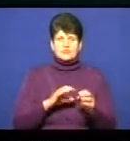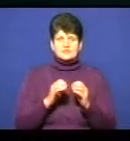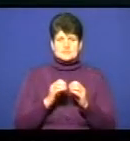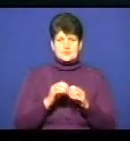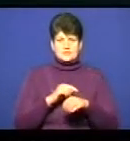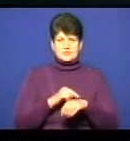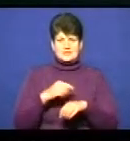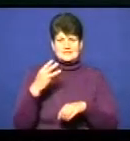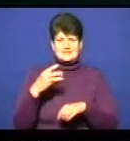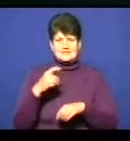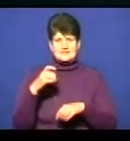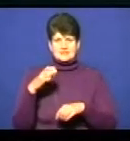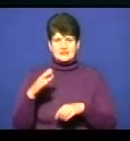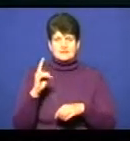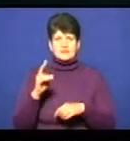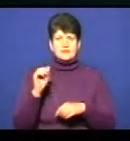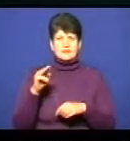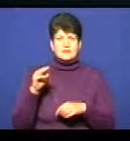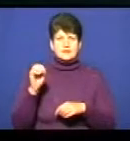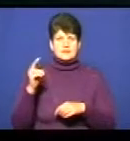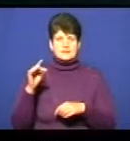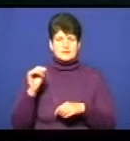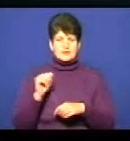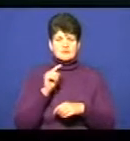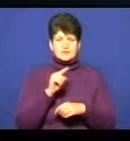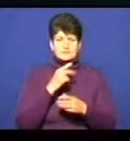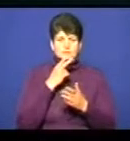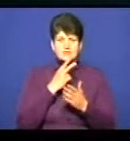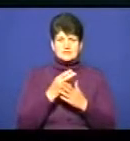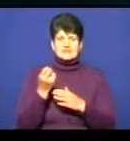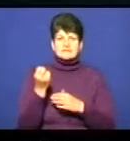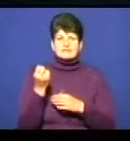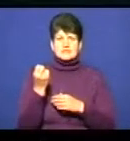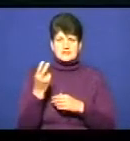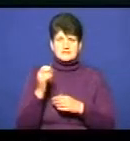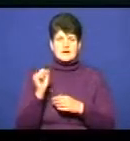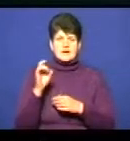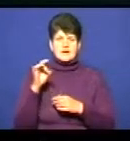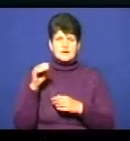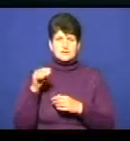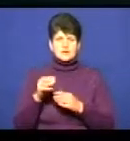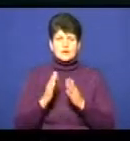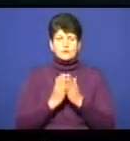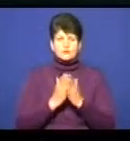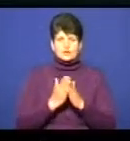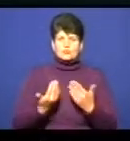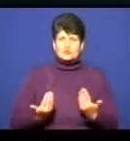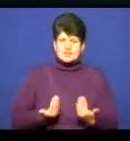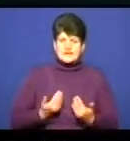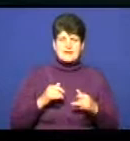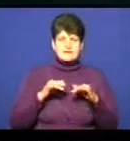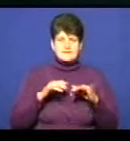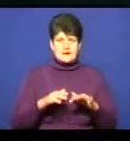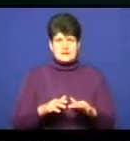годині 30 хвилин в Архикатедральному соборі. Там репрезентували 12 артбуків про життя та діяльність релігійних діячів